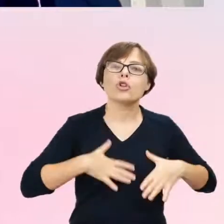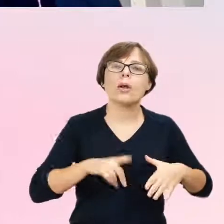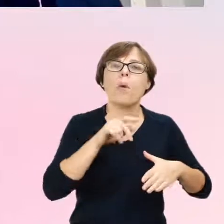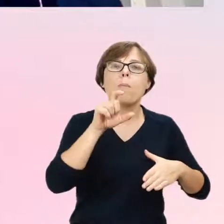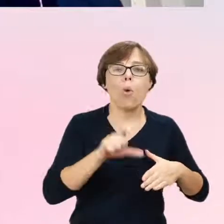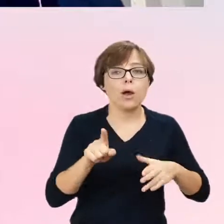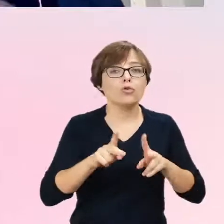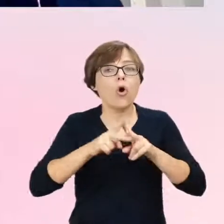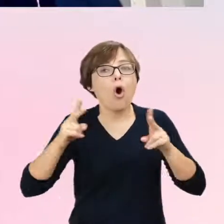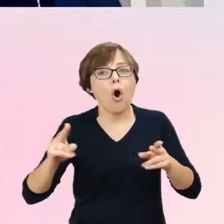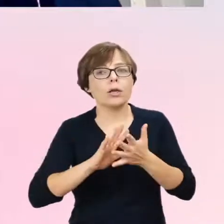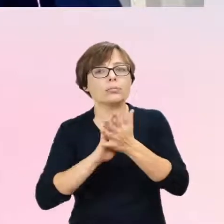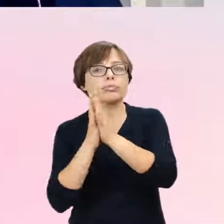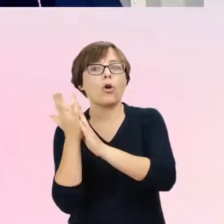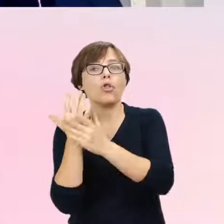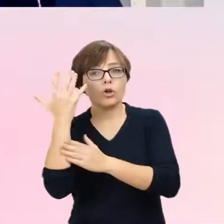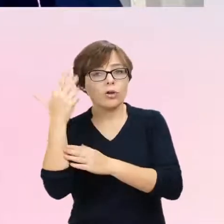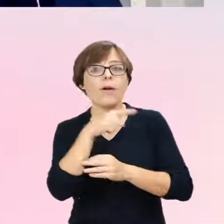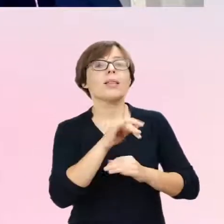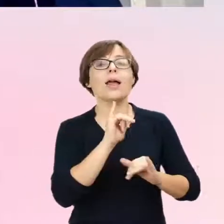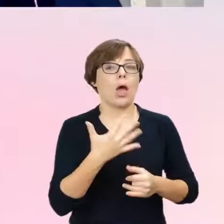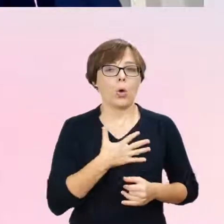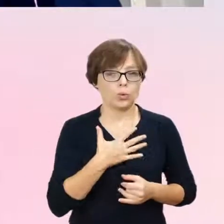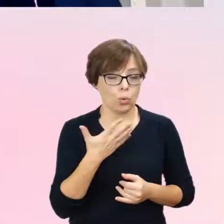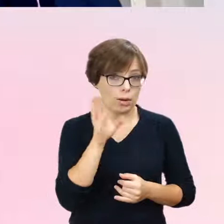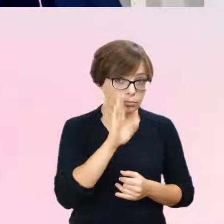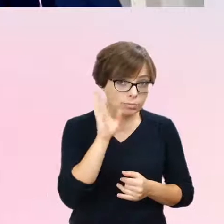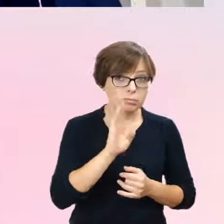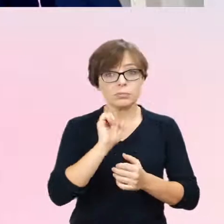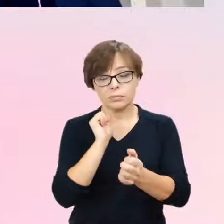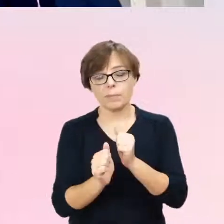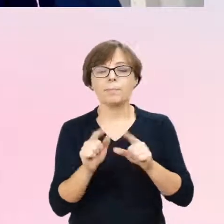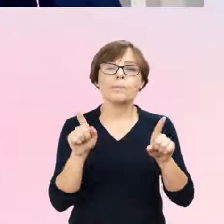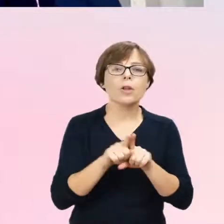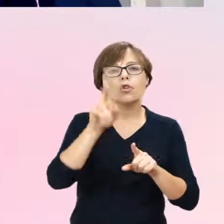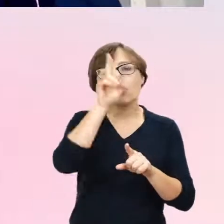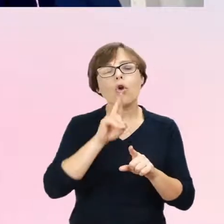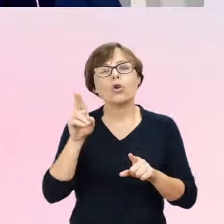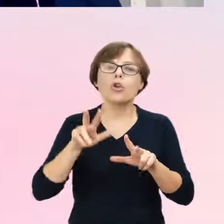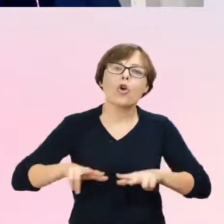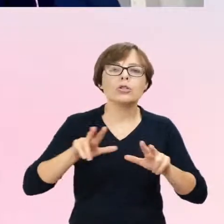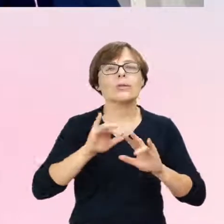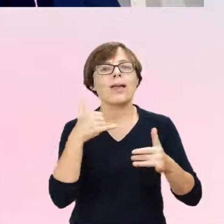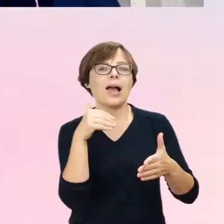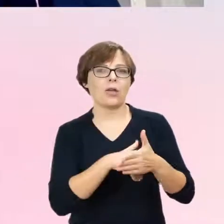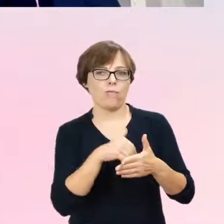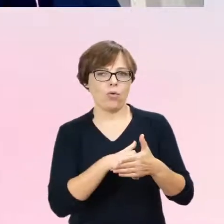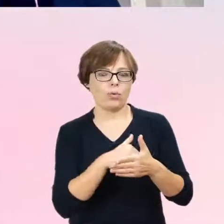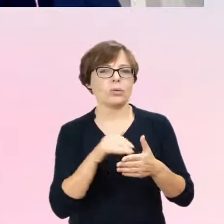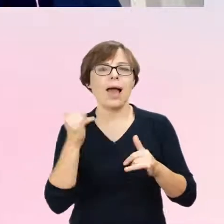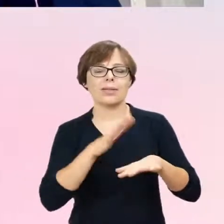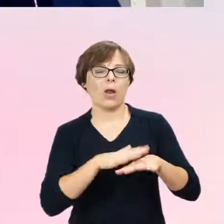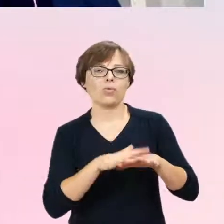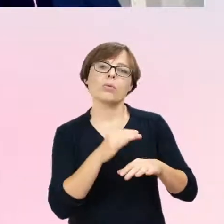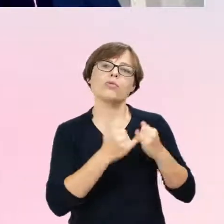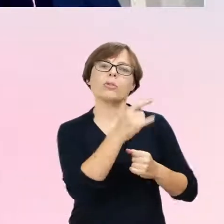dojrzewania i nadal, kwestie reakcji rodziny na zachowanie dziecka odnoszące się do różnych cech ekspresji płci,